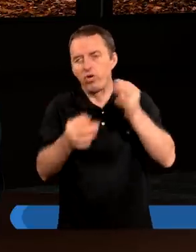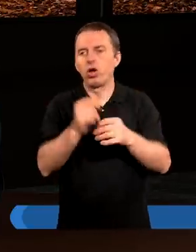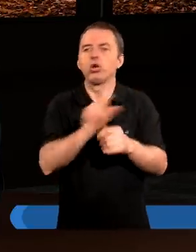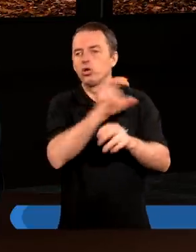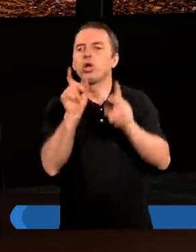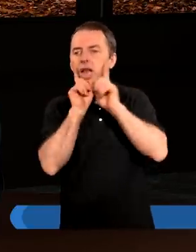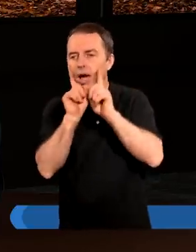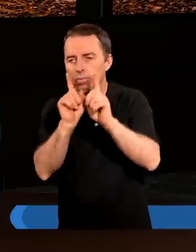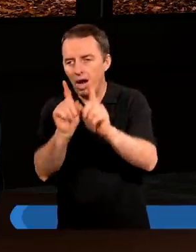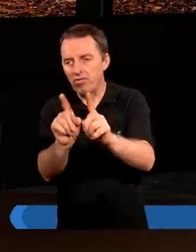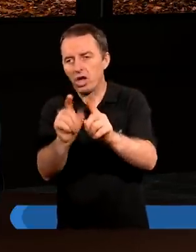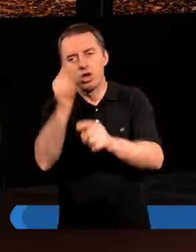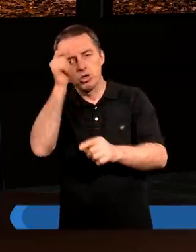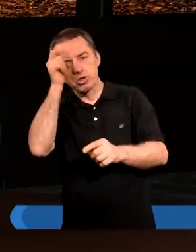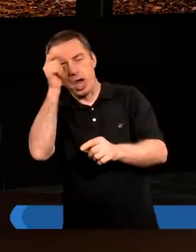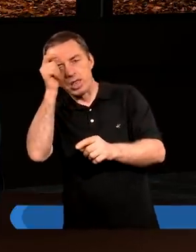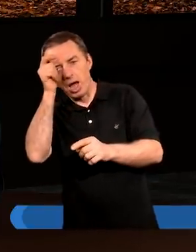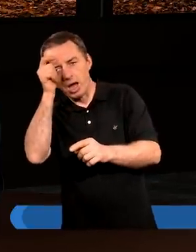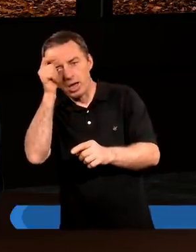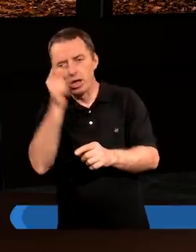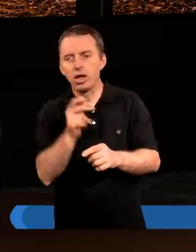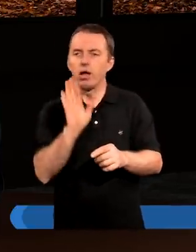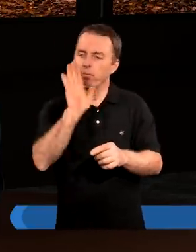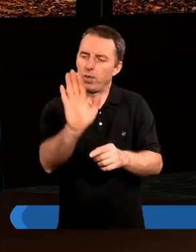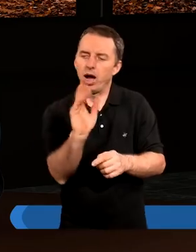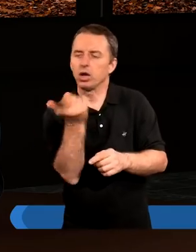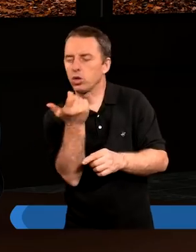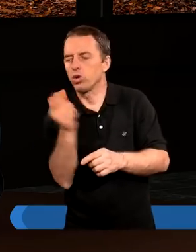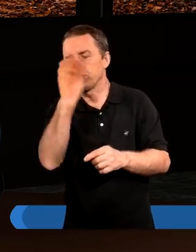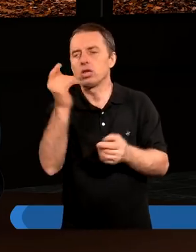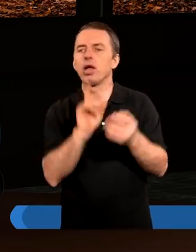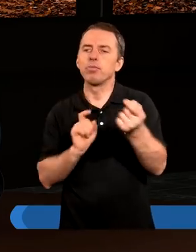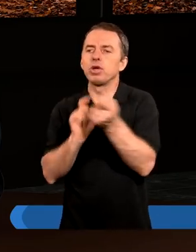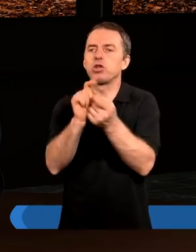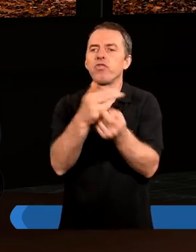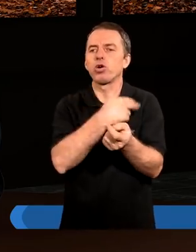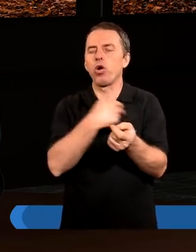czy naprawdę szatan ma jeszcze coś przeciwko nam.